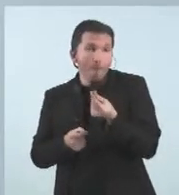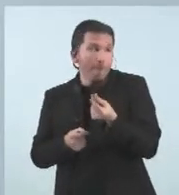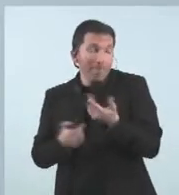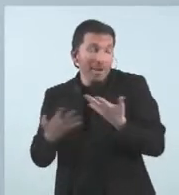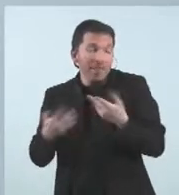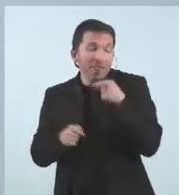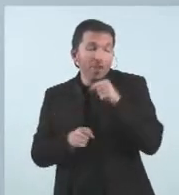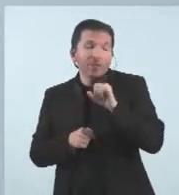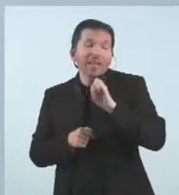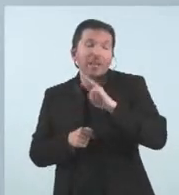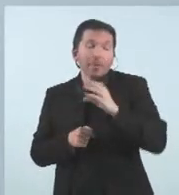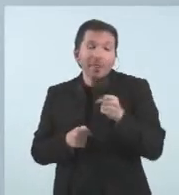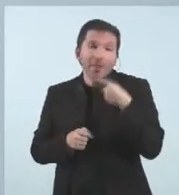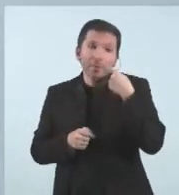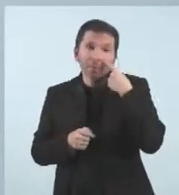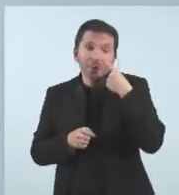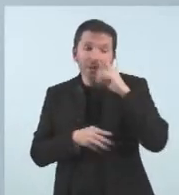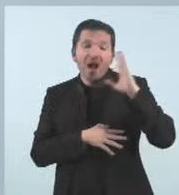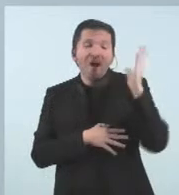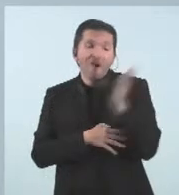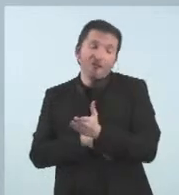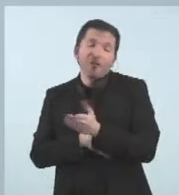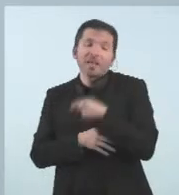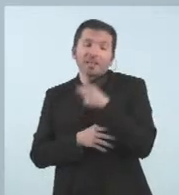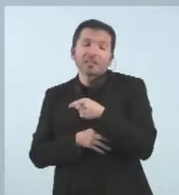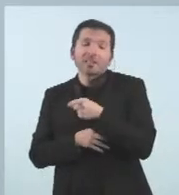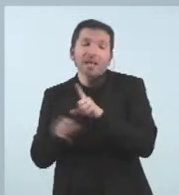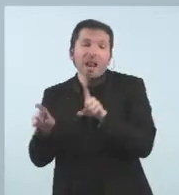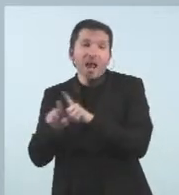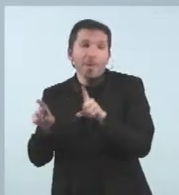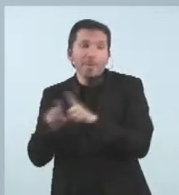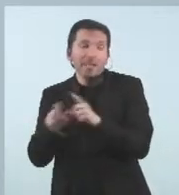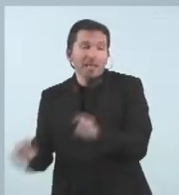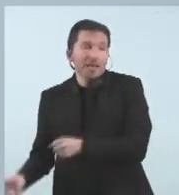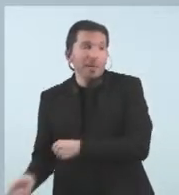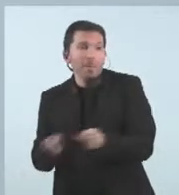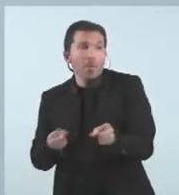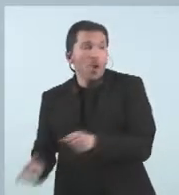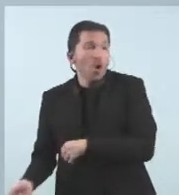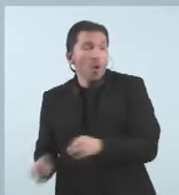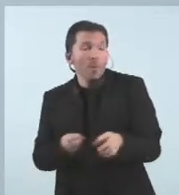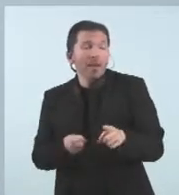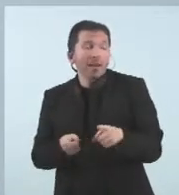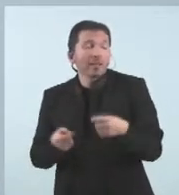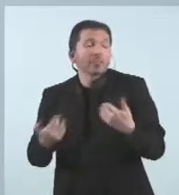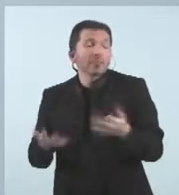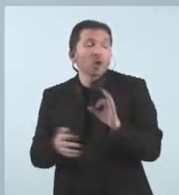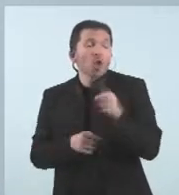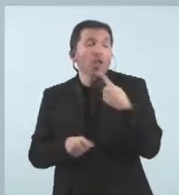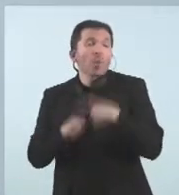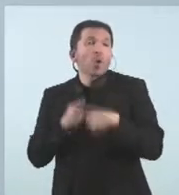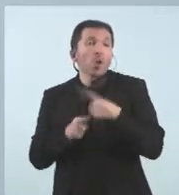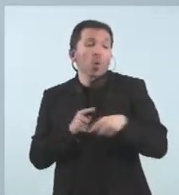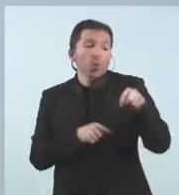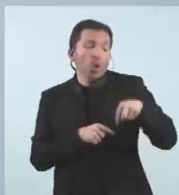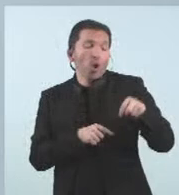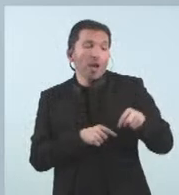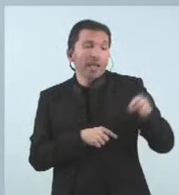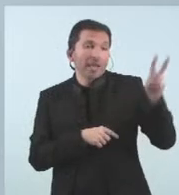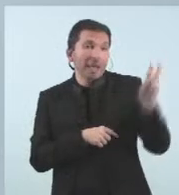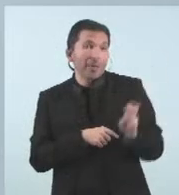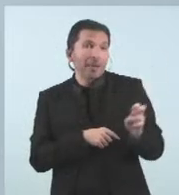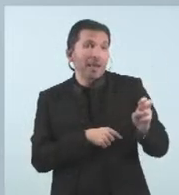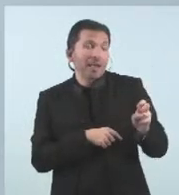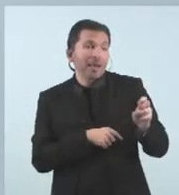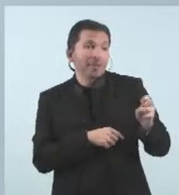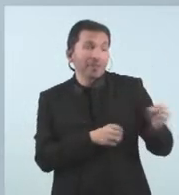marcat pels nostres proveïdors, ja sigui de serveis o de productes que venen de l'exterior. És a dir, que el comportament que